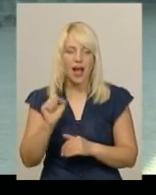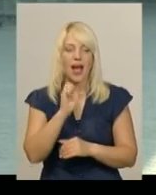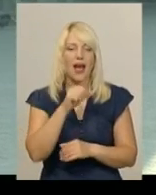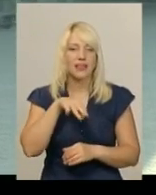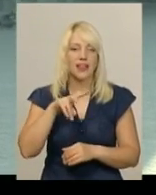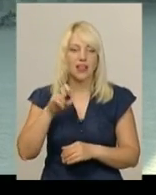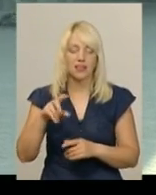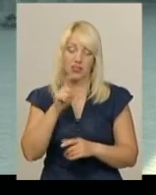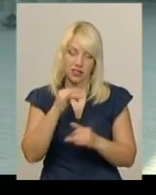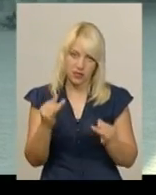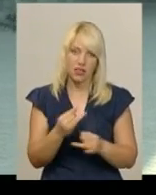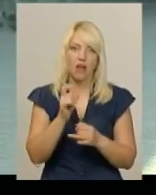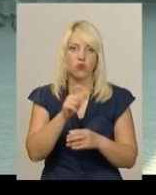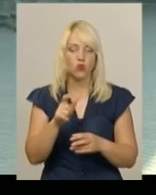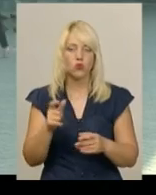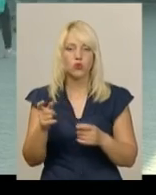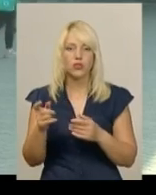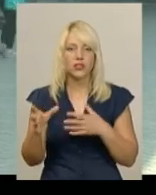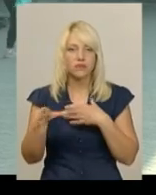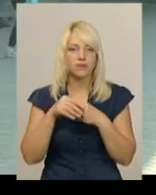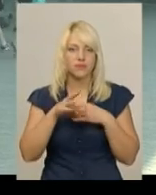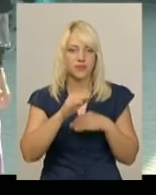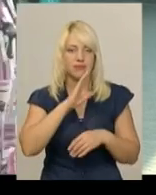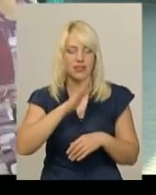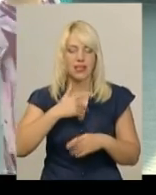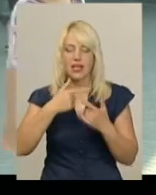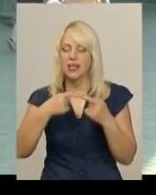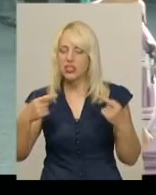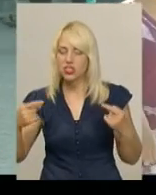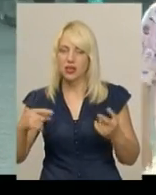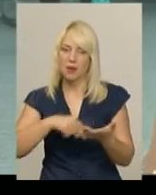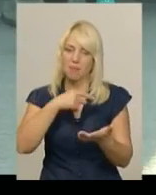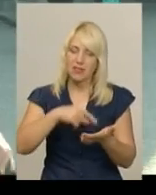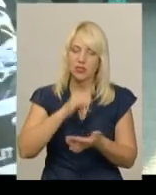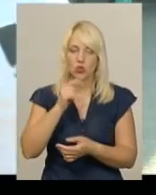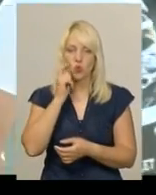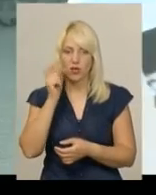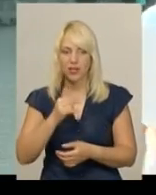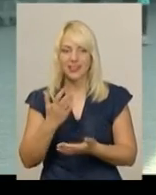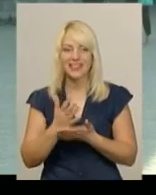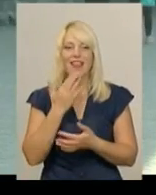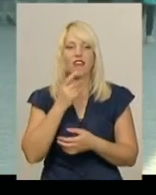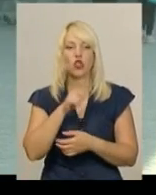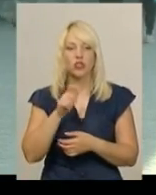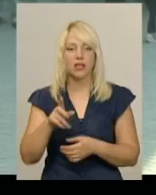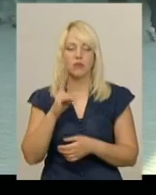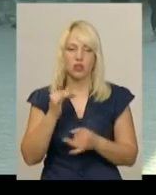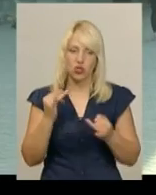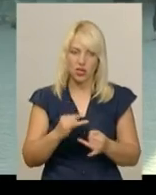інших міст і областей з України. Навіть є іноземці, які проявляють зараз інтерес і бажання